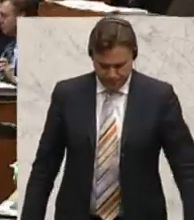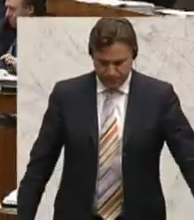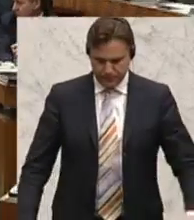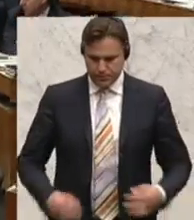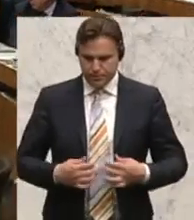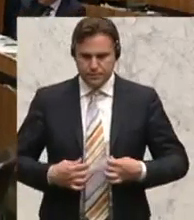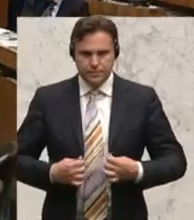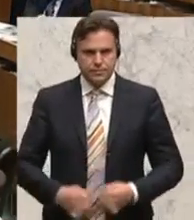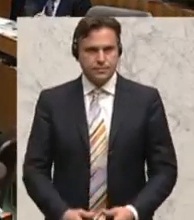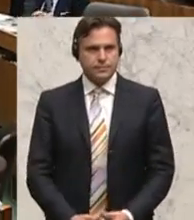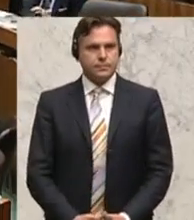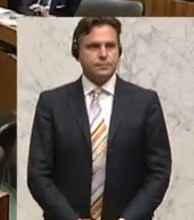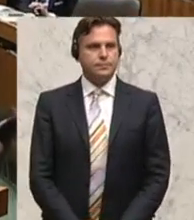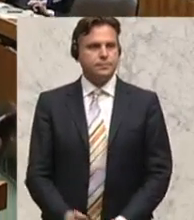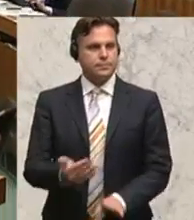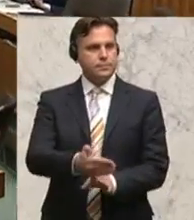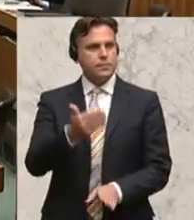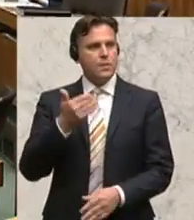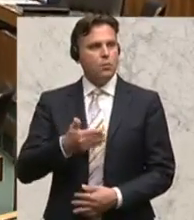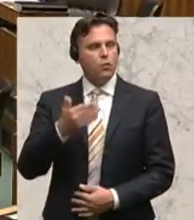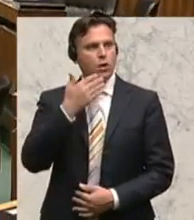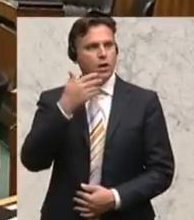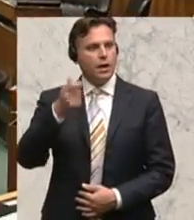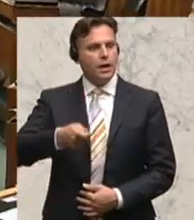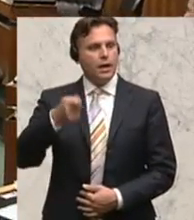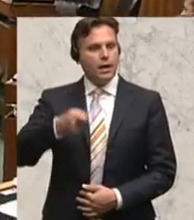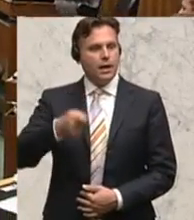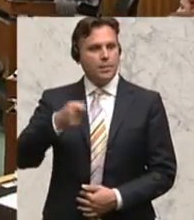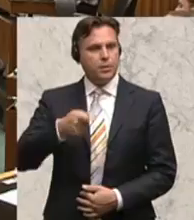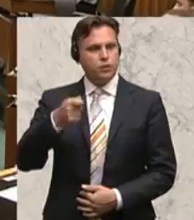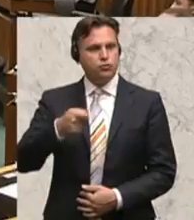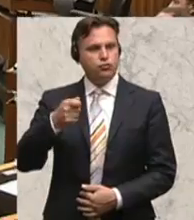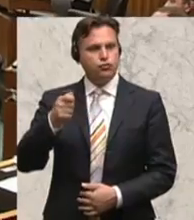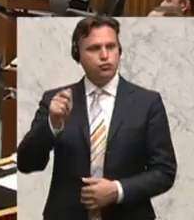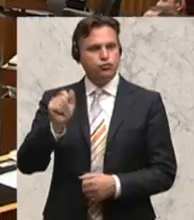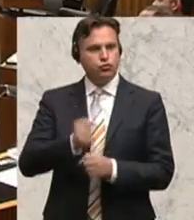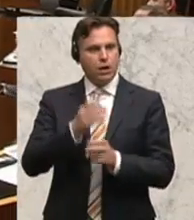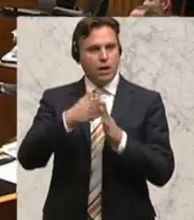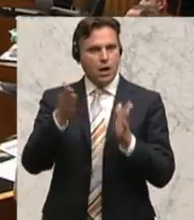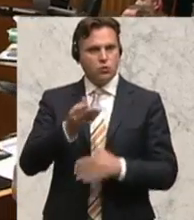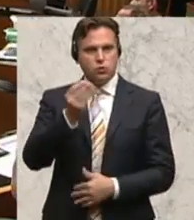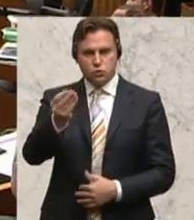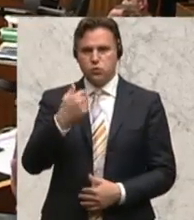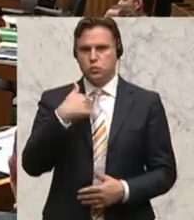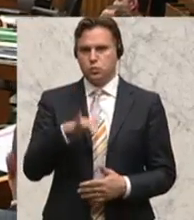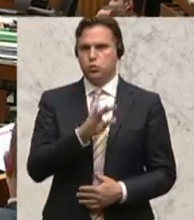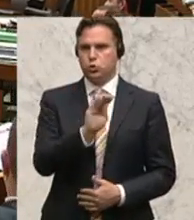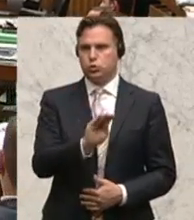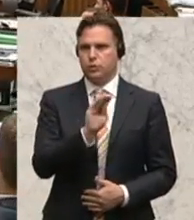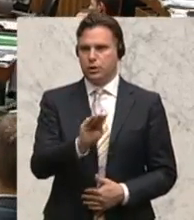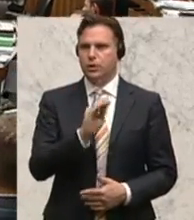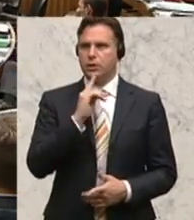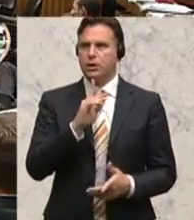Beginn meinte er, jeder achte hochqualifizierte Österreicher verlässt das Land, weil die Regierung keine attraktiven Rahmenbedingungen bietet,